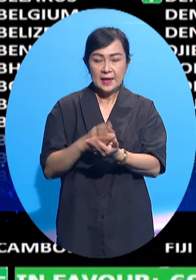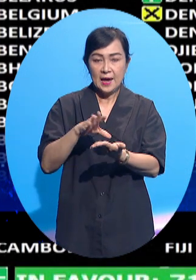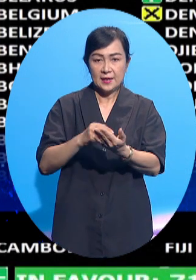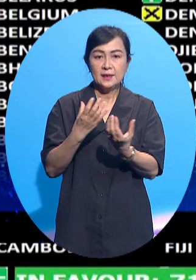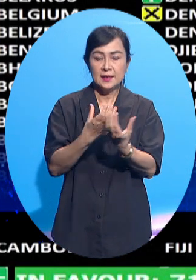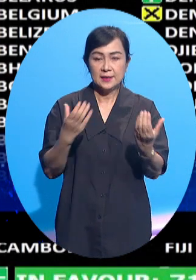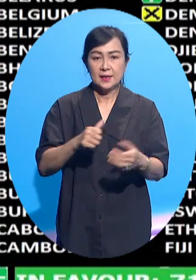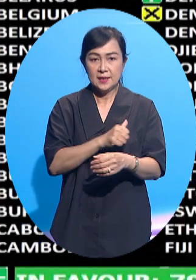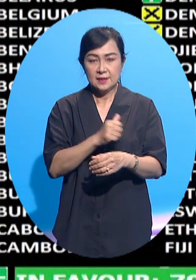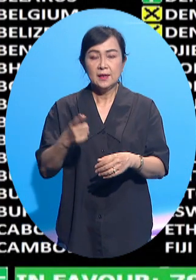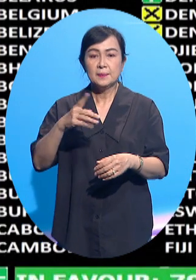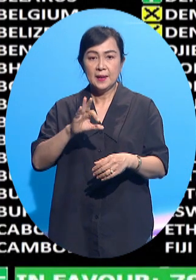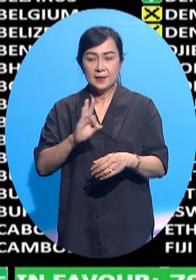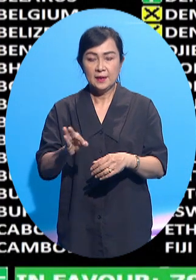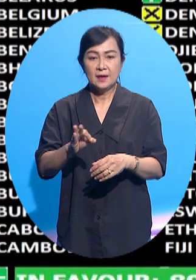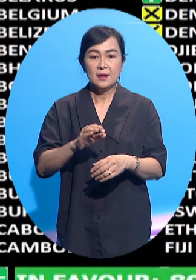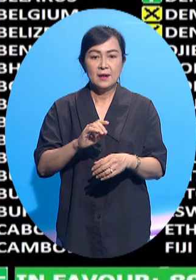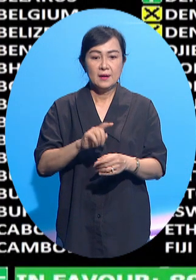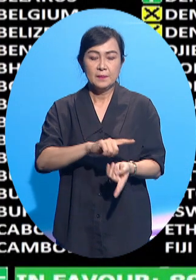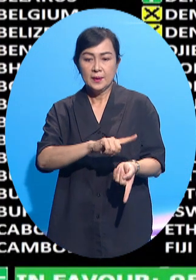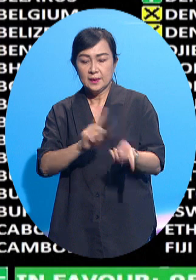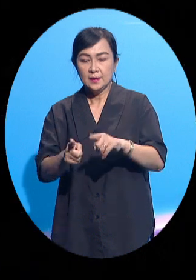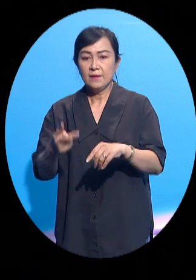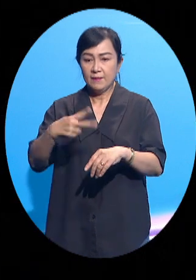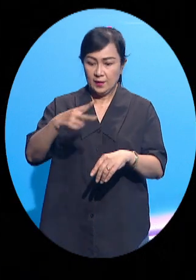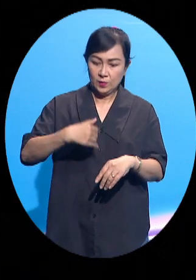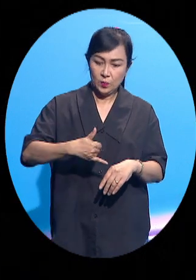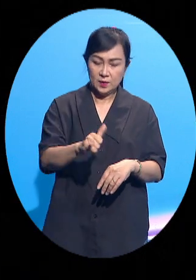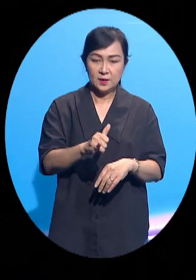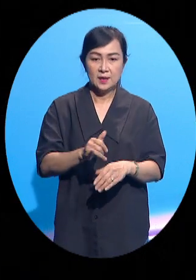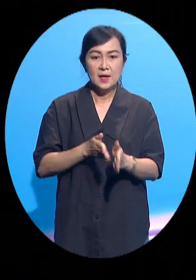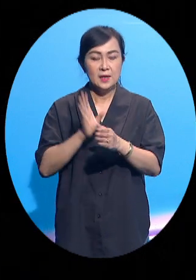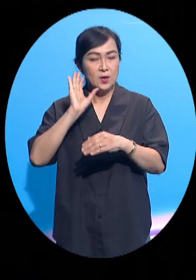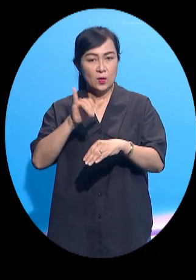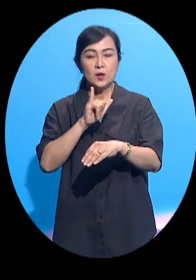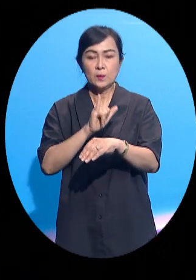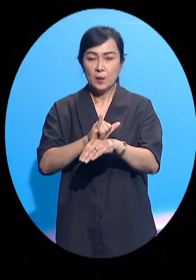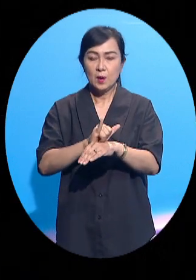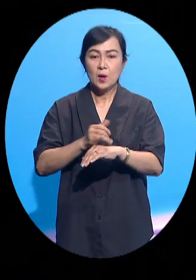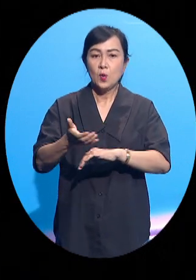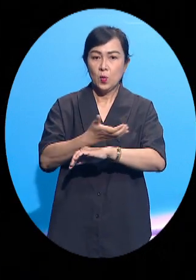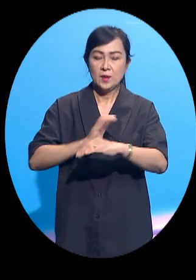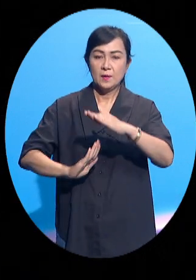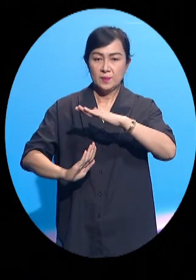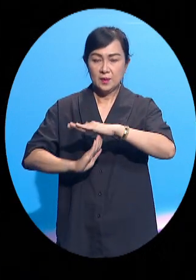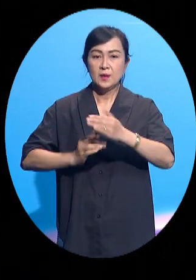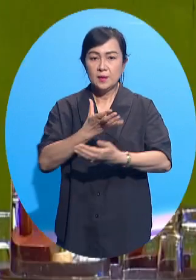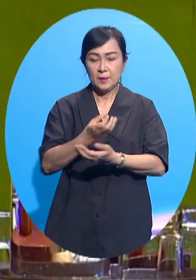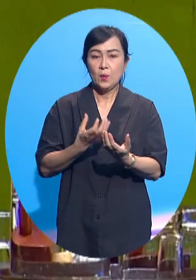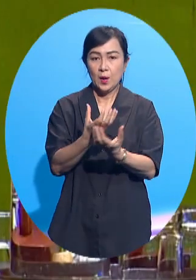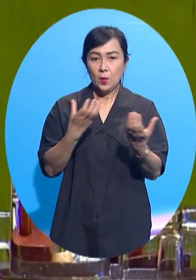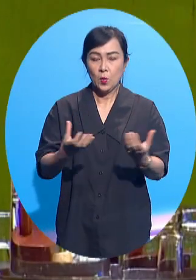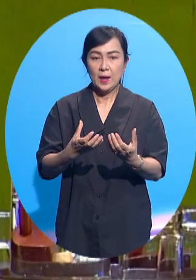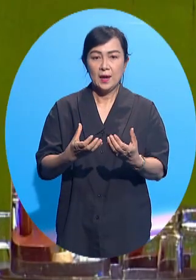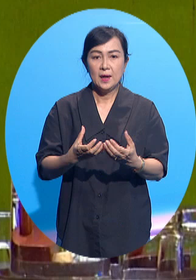sản cho phép những người dân Palestine phải di dời trước đó hồi hương. Đại hội đồng Liên Hợp Quốc cũng gọi các quốc gia tạm dừng việc nhập khẩu hàng hóa